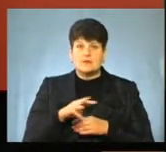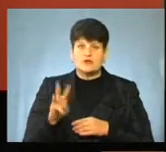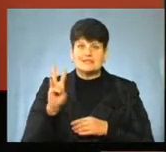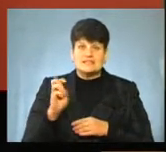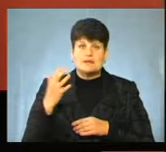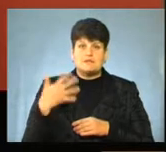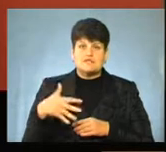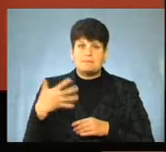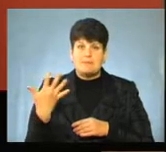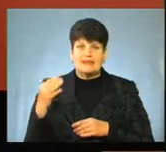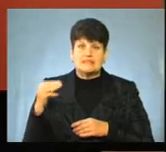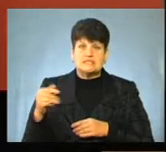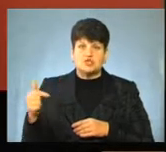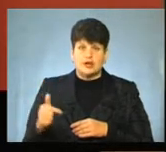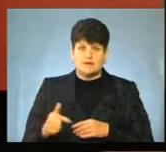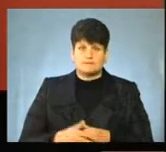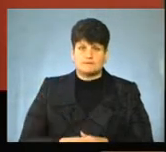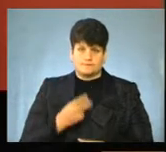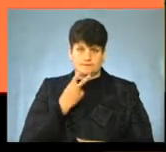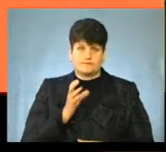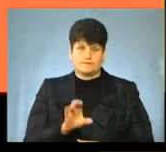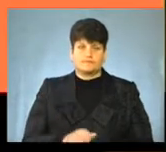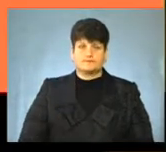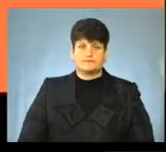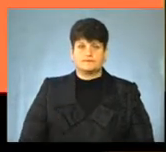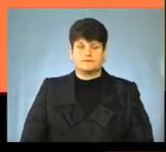355 тисяч гривень. Прошу до ефіру.